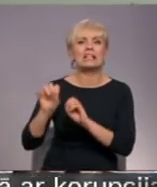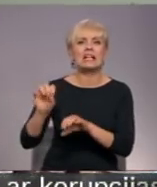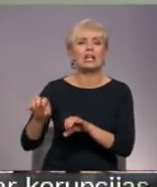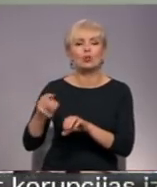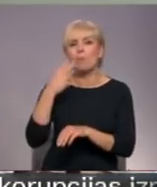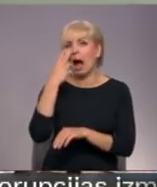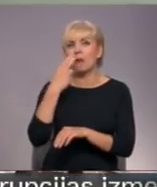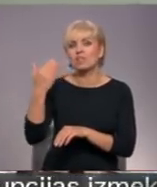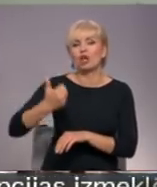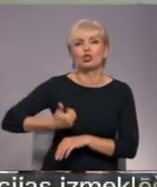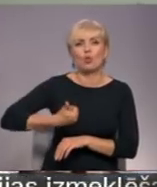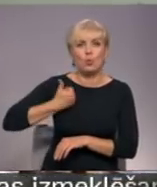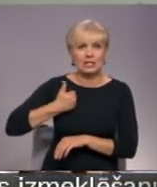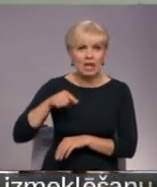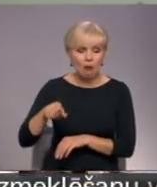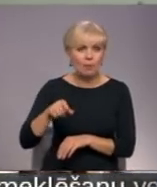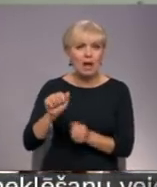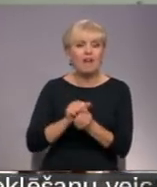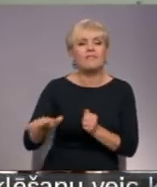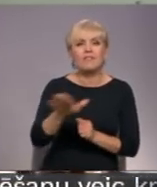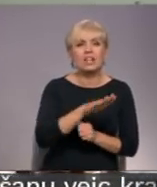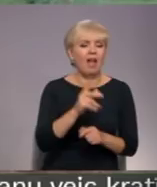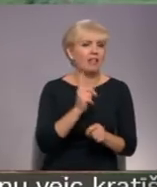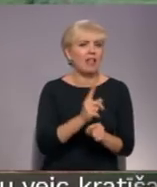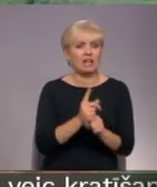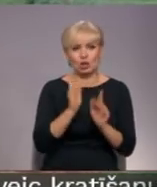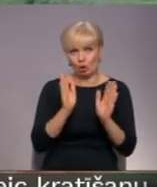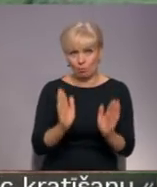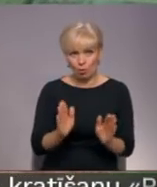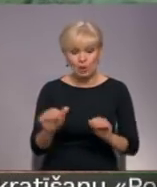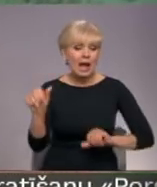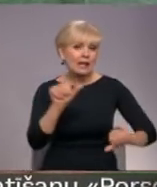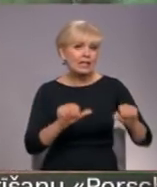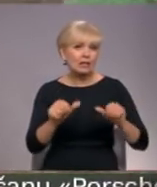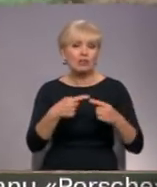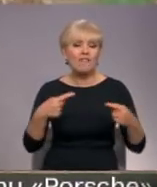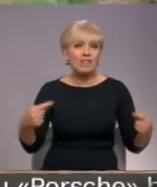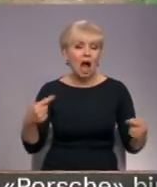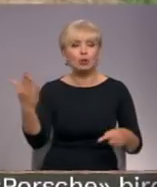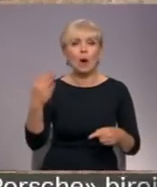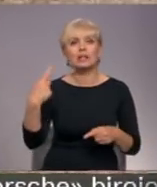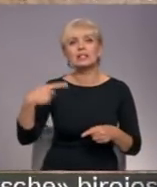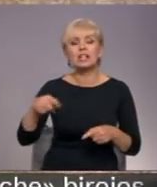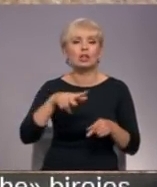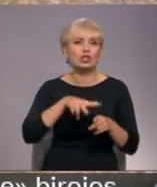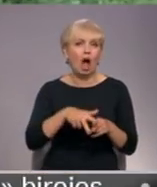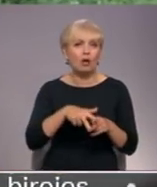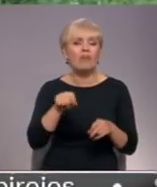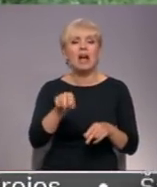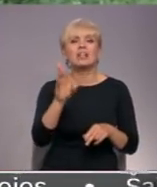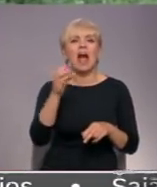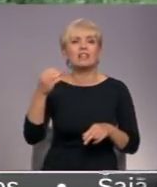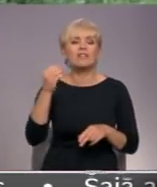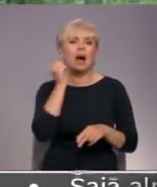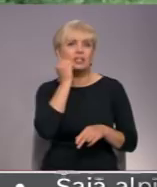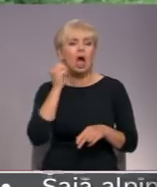uzņēmumiem, un vidē viņi atrasties vispār nevar. Ķīmiskā vīla nonākus arī citās Jaugavas tērvedes Bausks